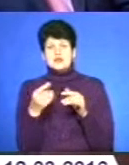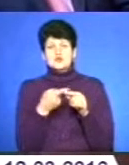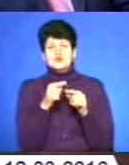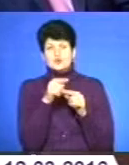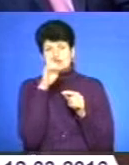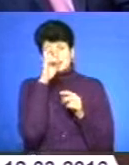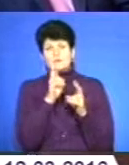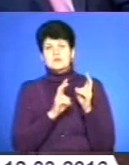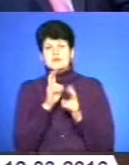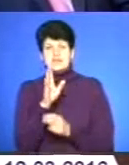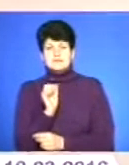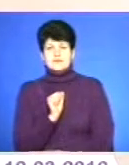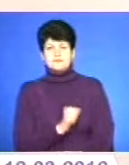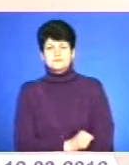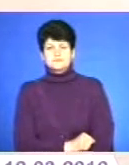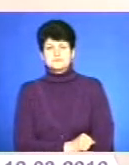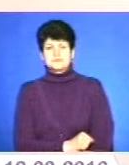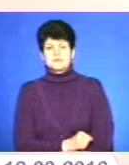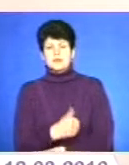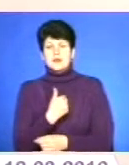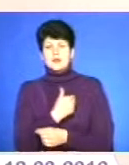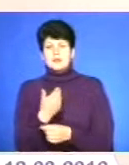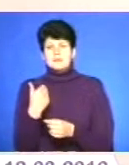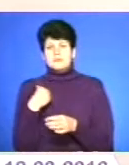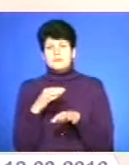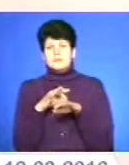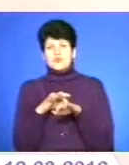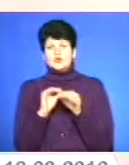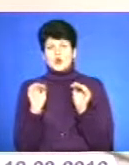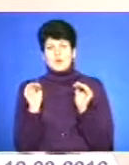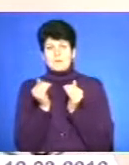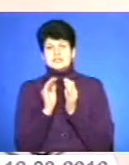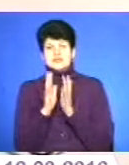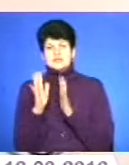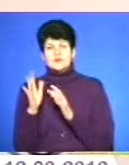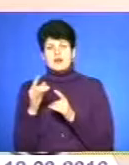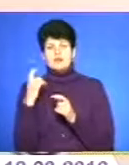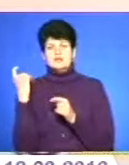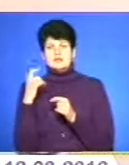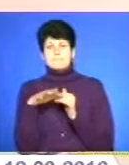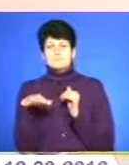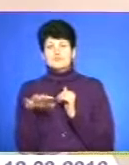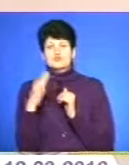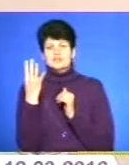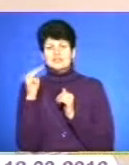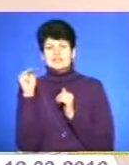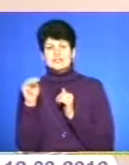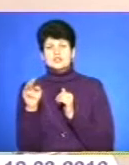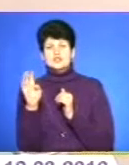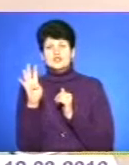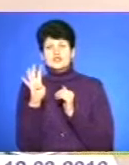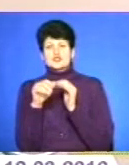державного підприємства. Ми проводимо обмежене лісове господарство на площі 4616